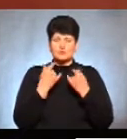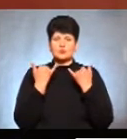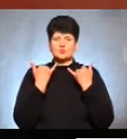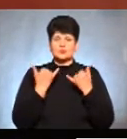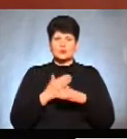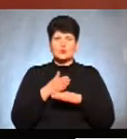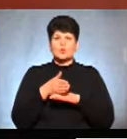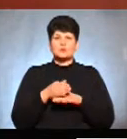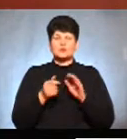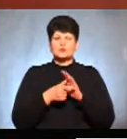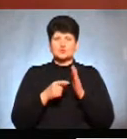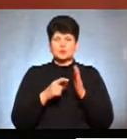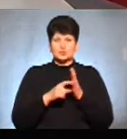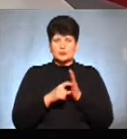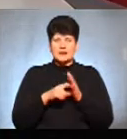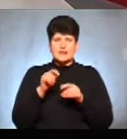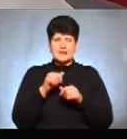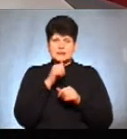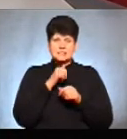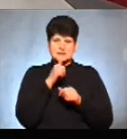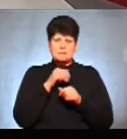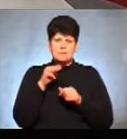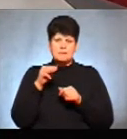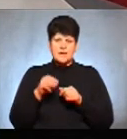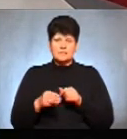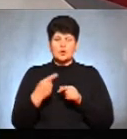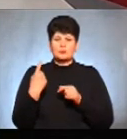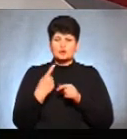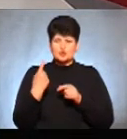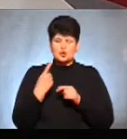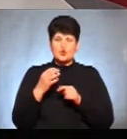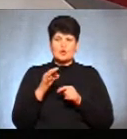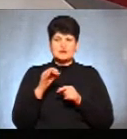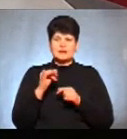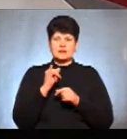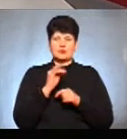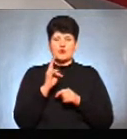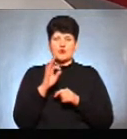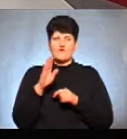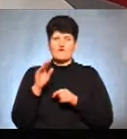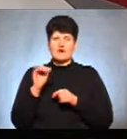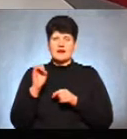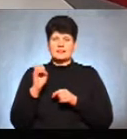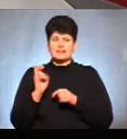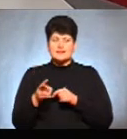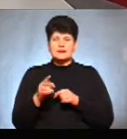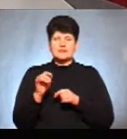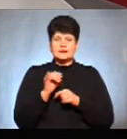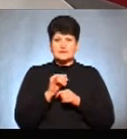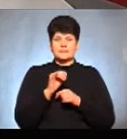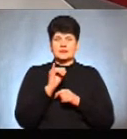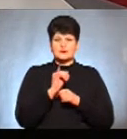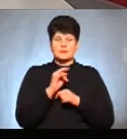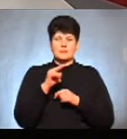– експерт обласного осередку Комітету виборців України Ігор Ковалик і директор Центру соспільних досліджень «Поліс» Ігор